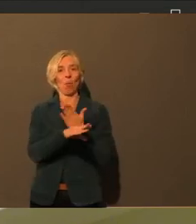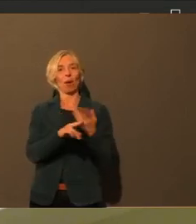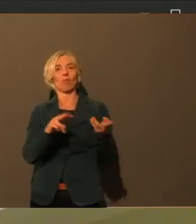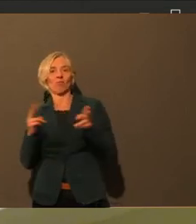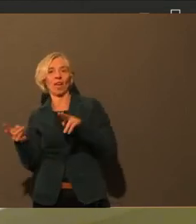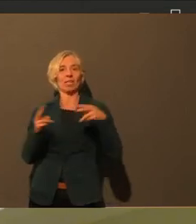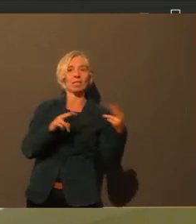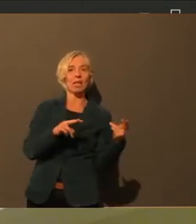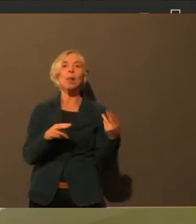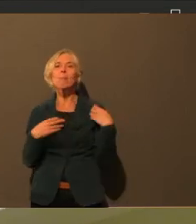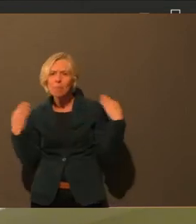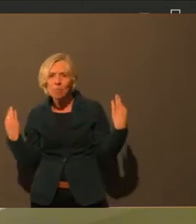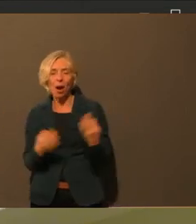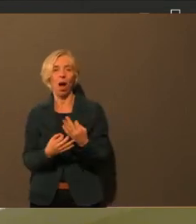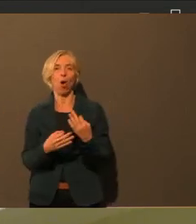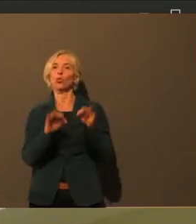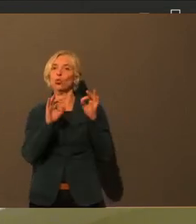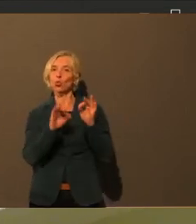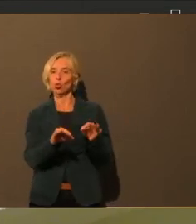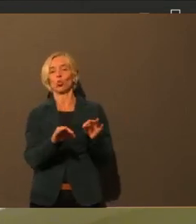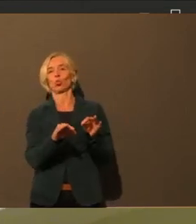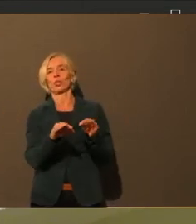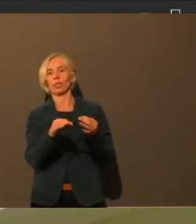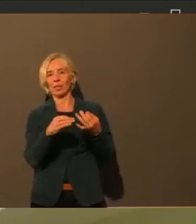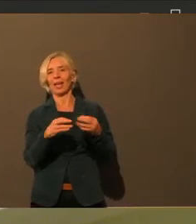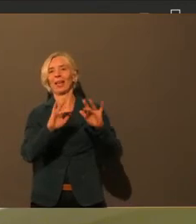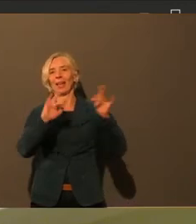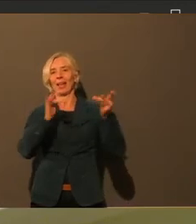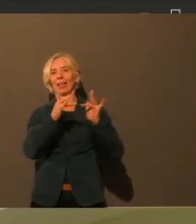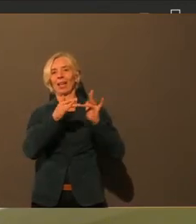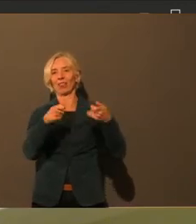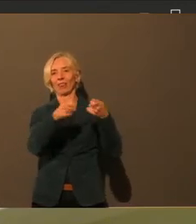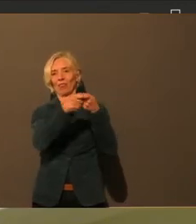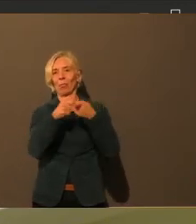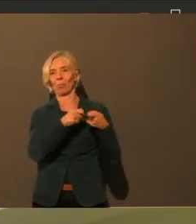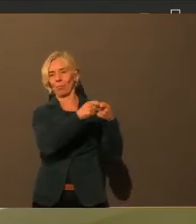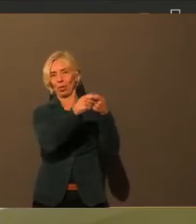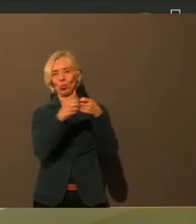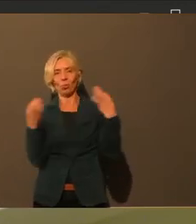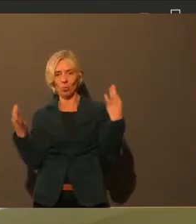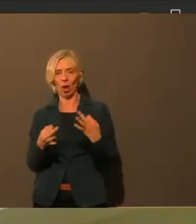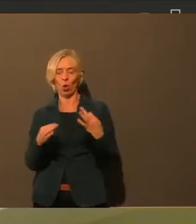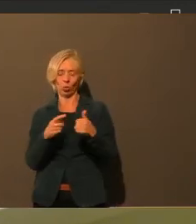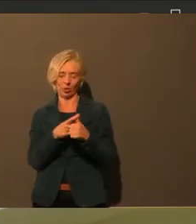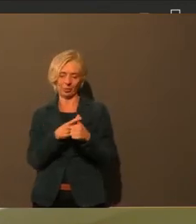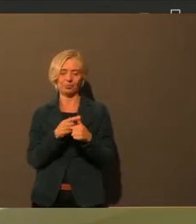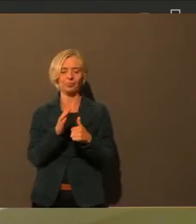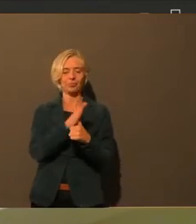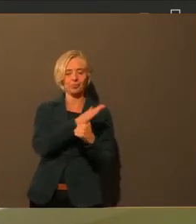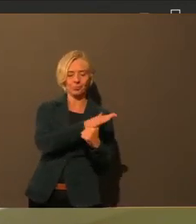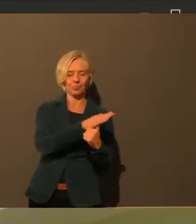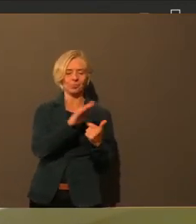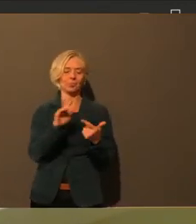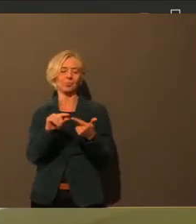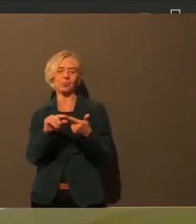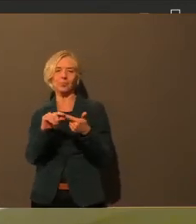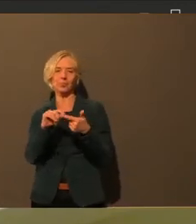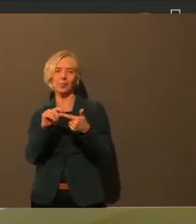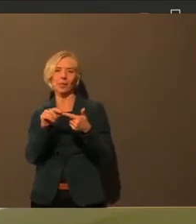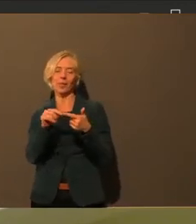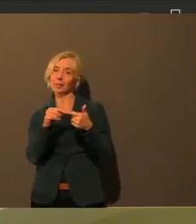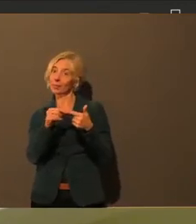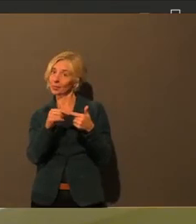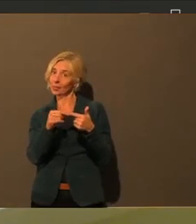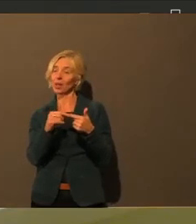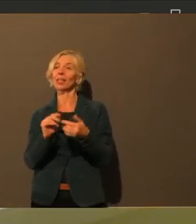habe es ja beim letzten Mal auch schon erwähnt oder ein bisschen dargestellt, es ist einfach dieser Präsenzunterricht gerade